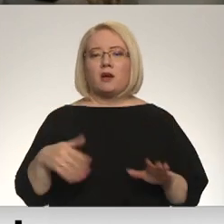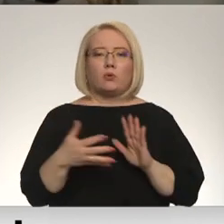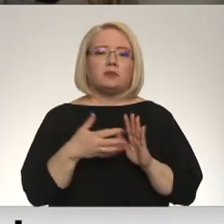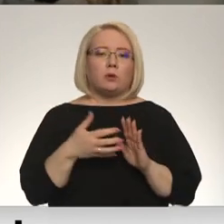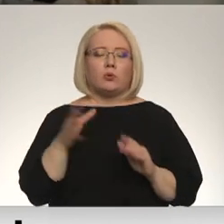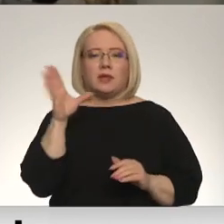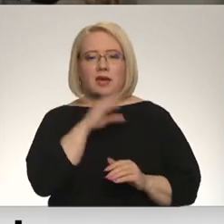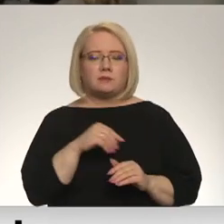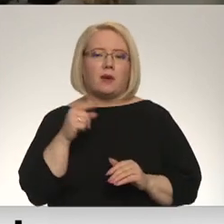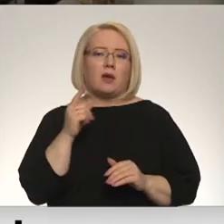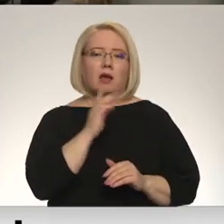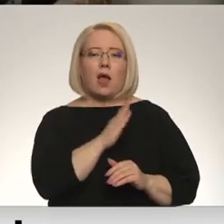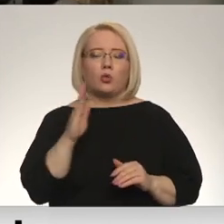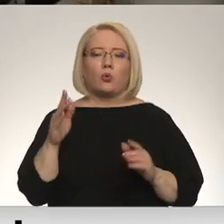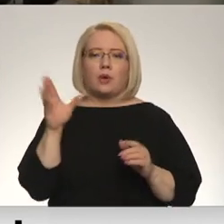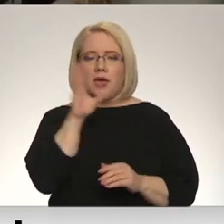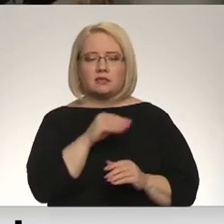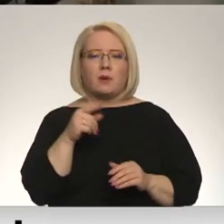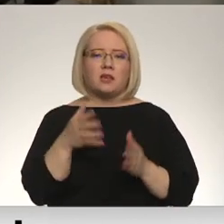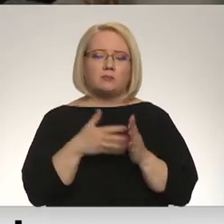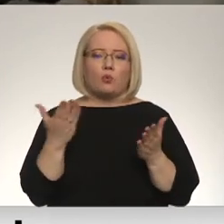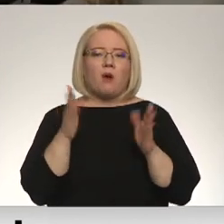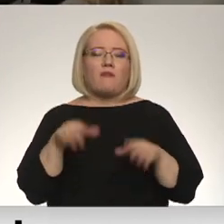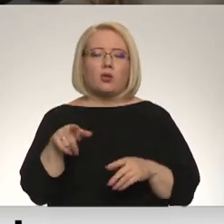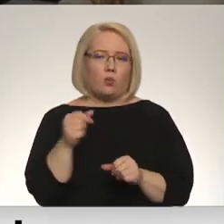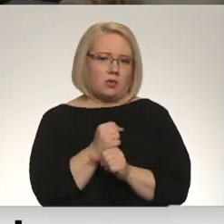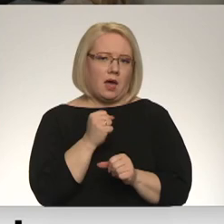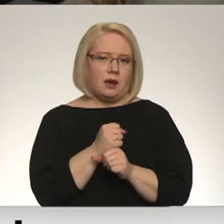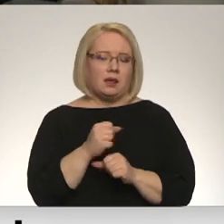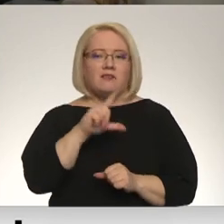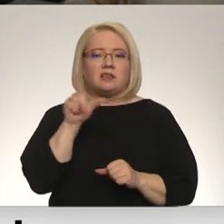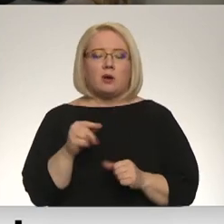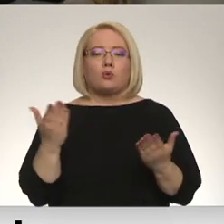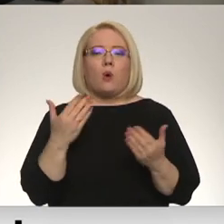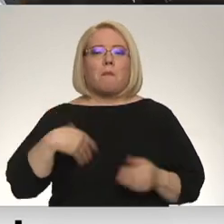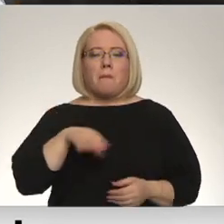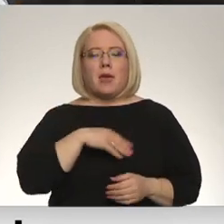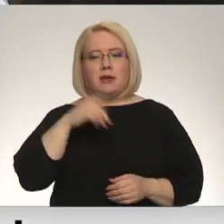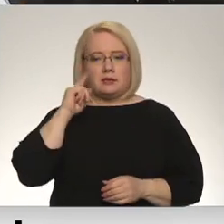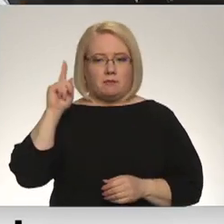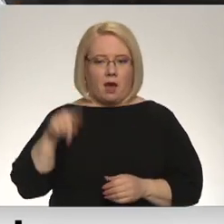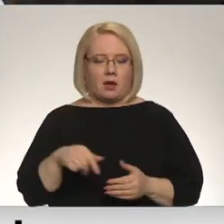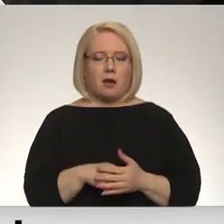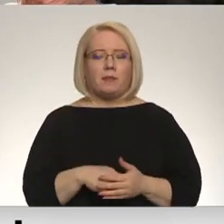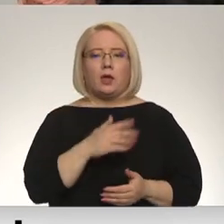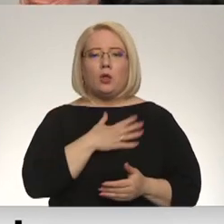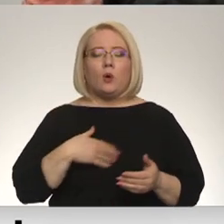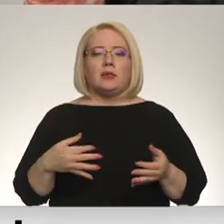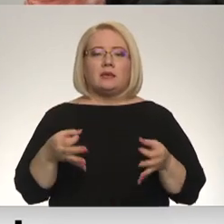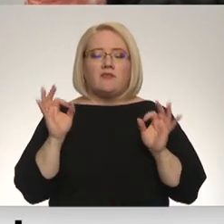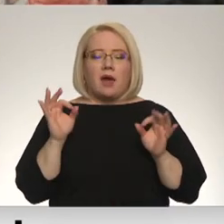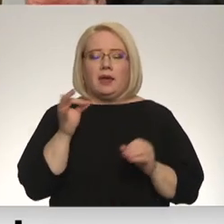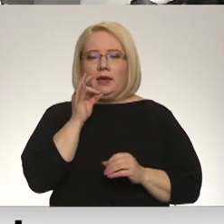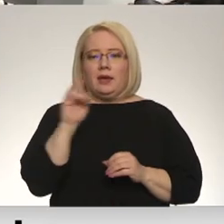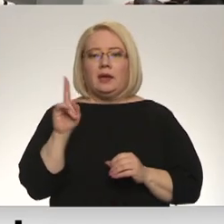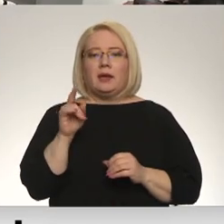iespēju, kur to var darīt. Vismaz ar to, ko mēs mākam. Ir ļoti svarīgi šobrīd paust atbalstu